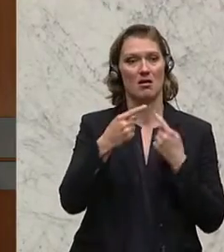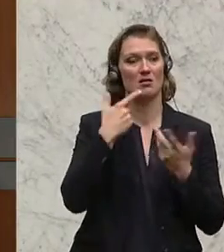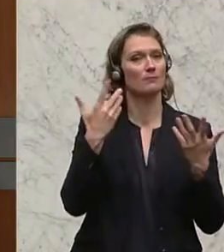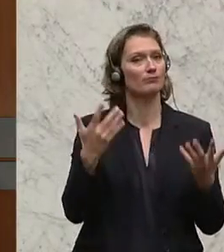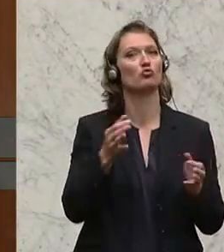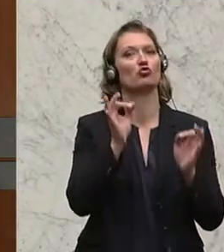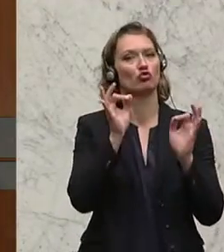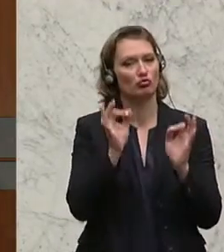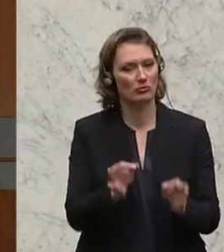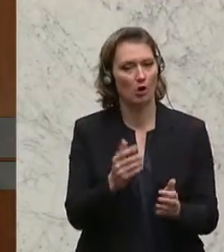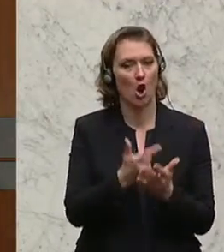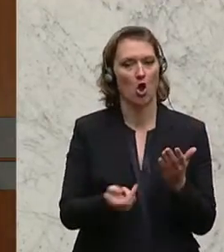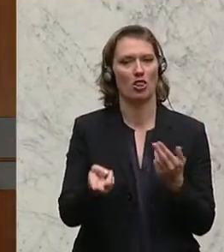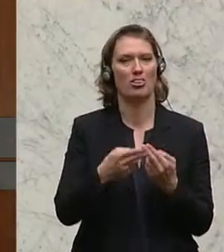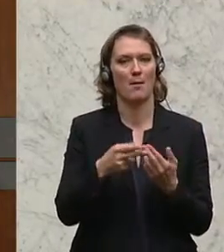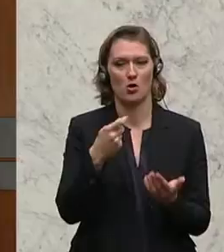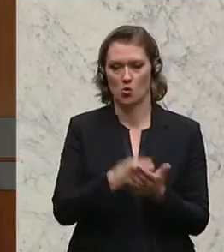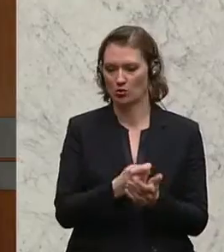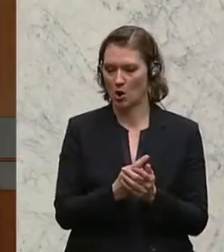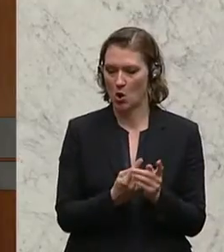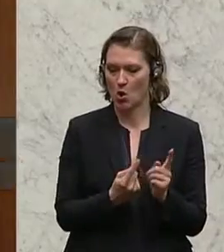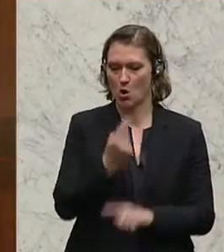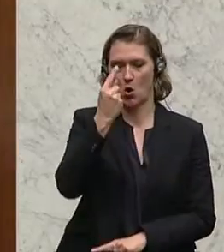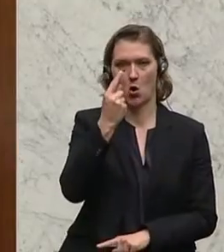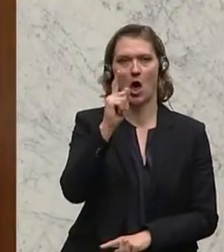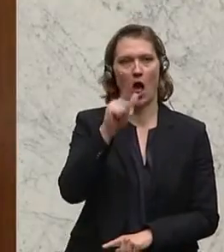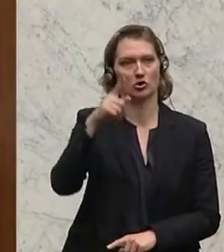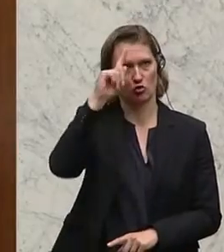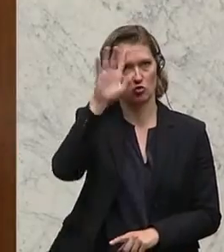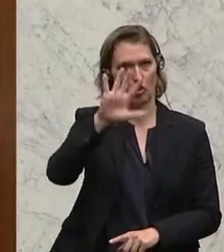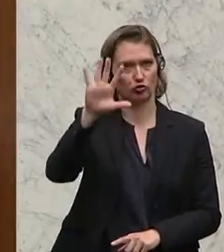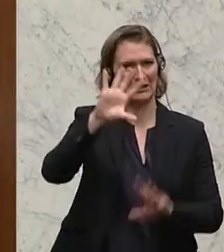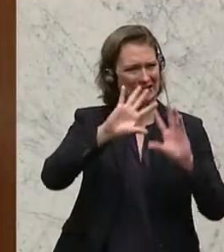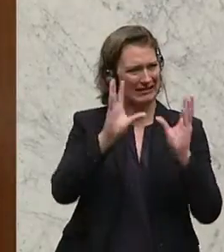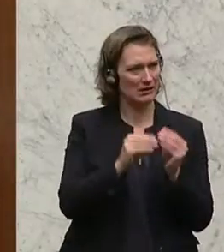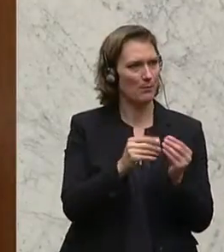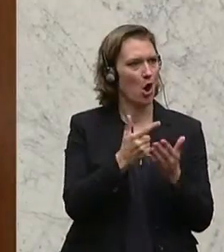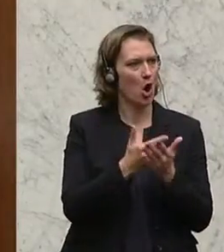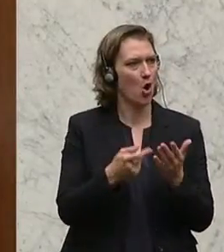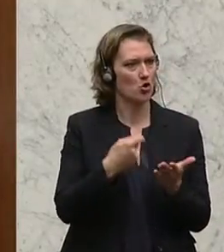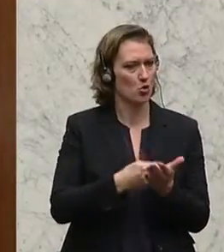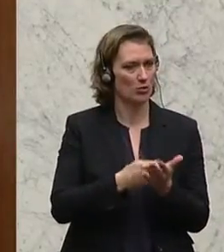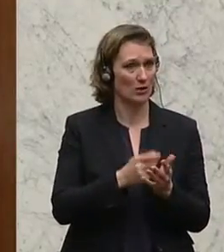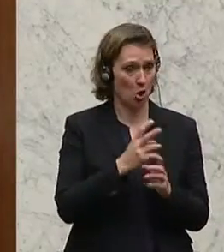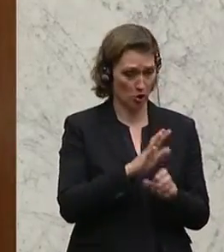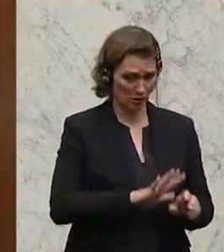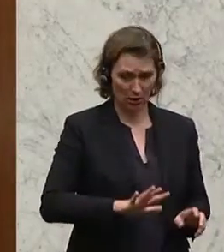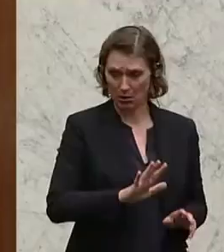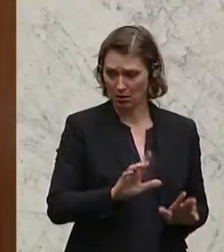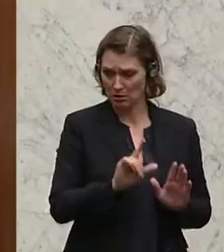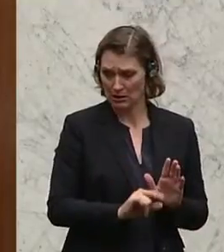es stimmt, dass die Lohnnebenkosten in Österreich höher sind als in Deutschland, aber die gesamten Lohnkosten, inklusive Lohnnebenkosten, sind in Österreich niedriger.